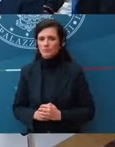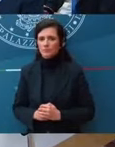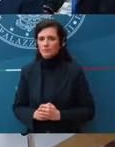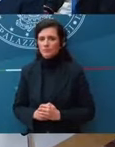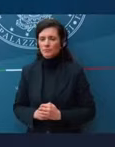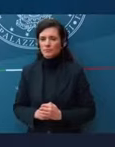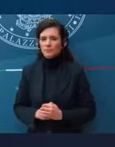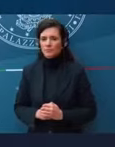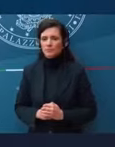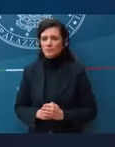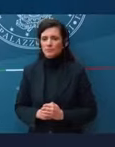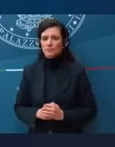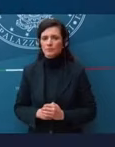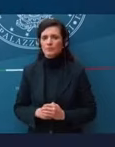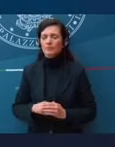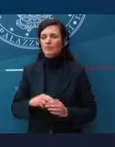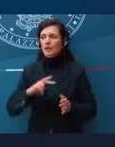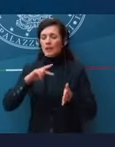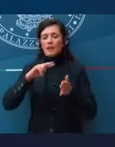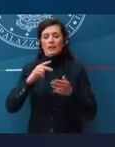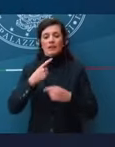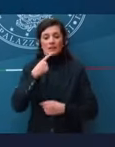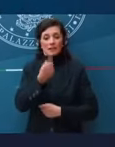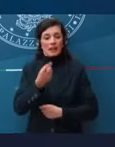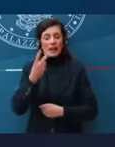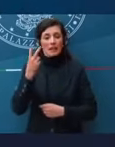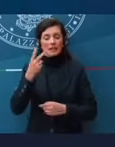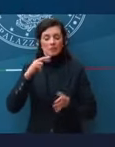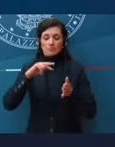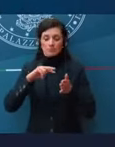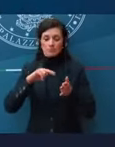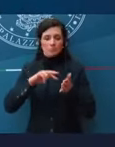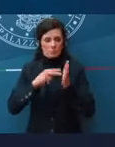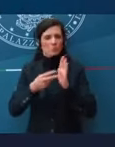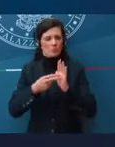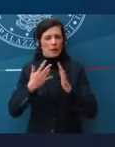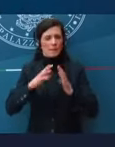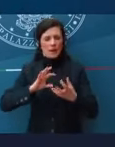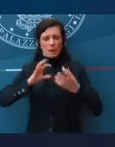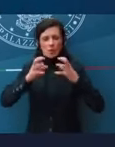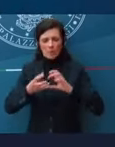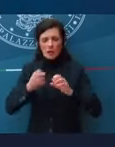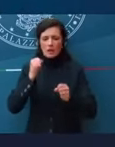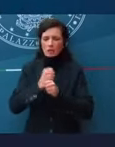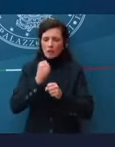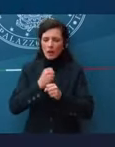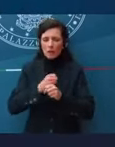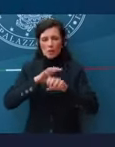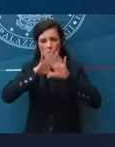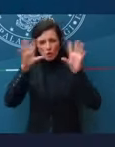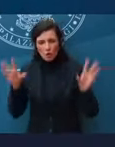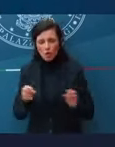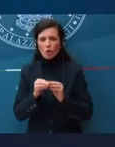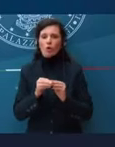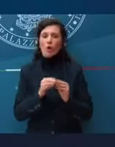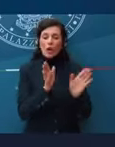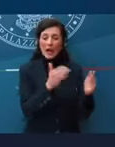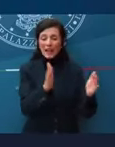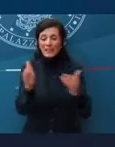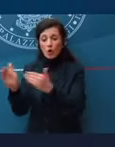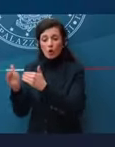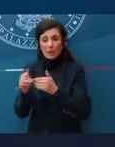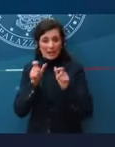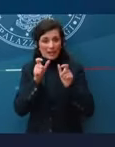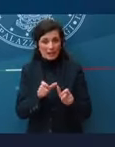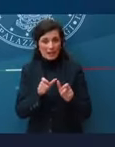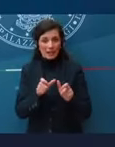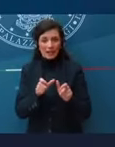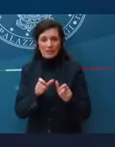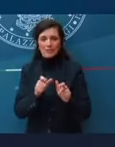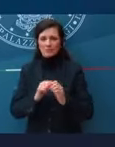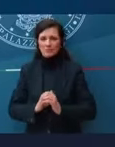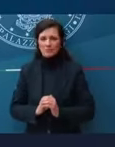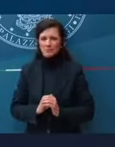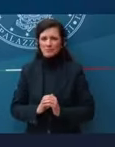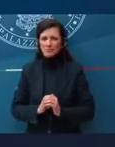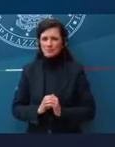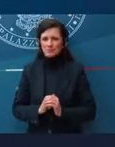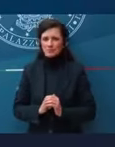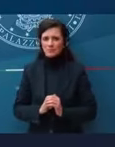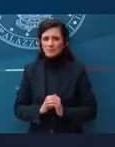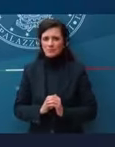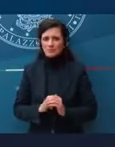decreto